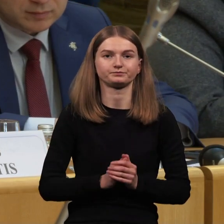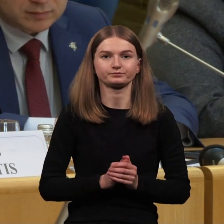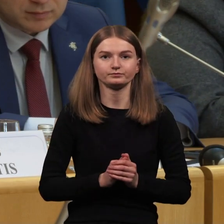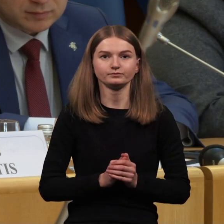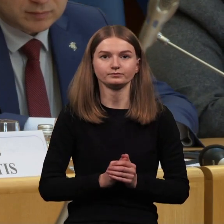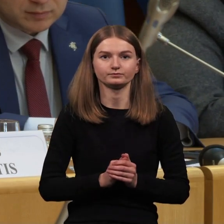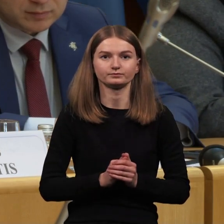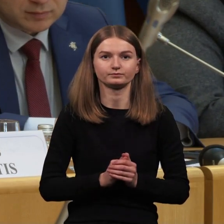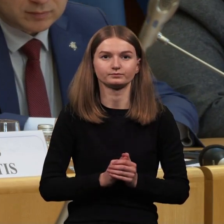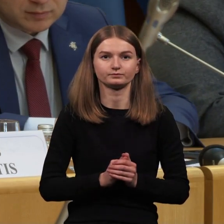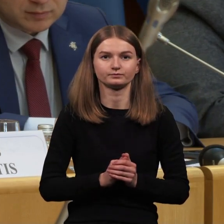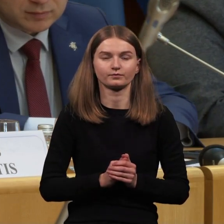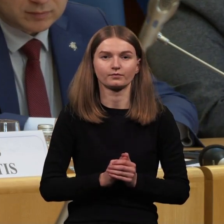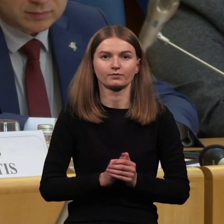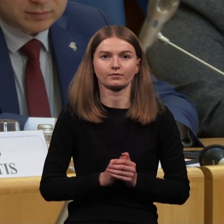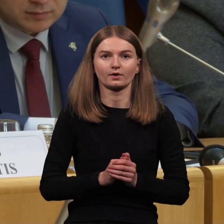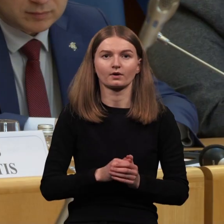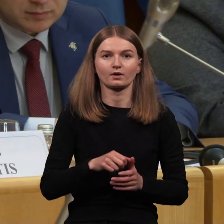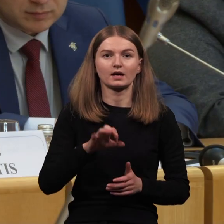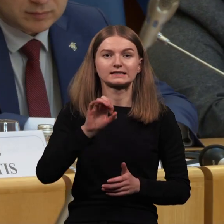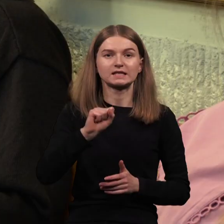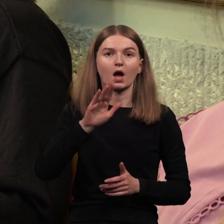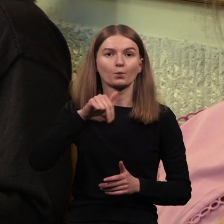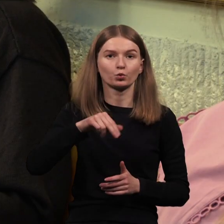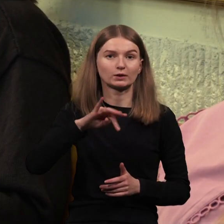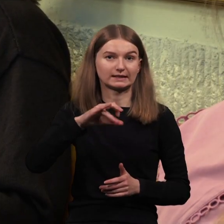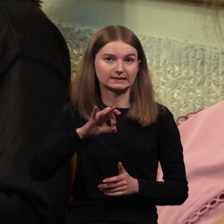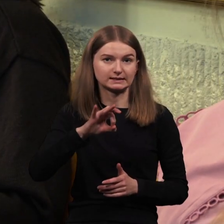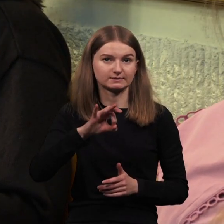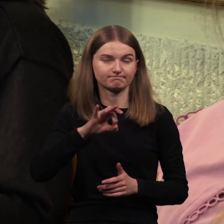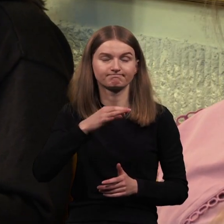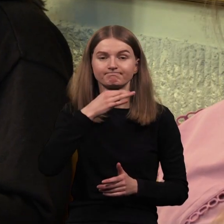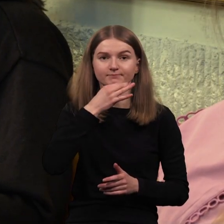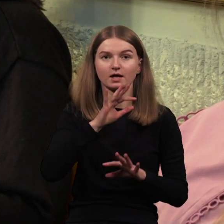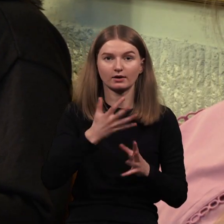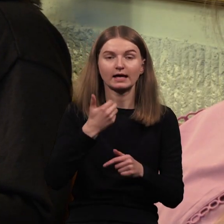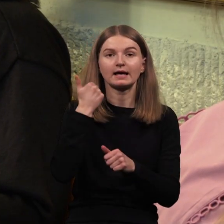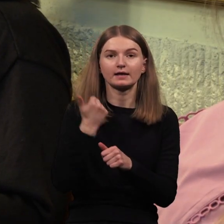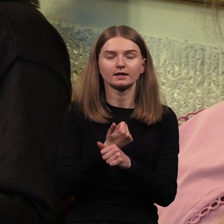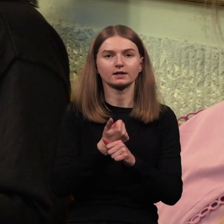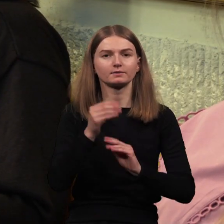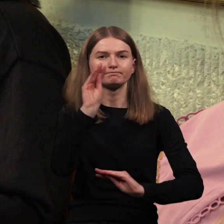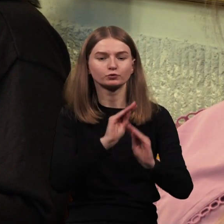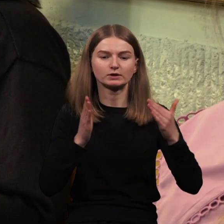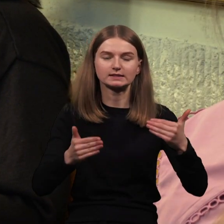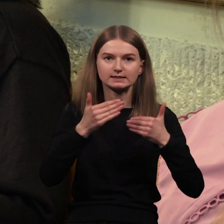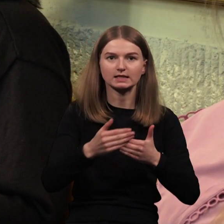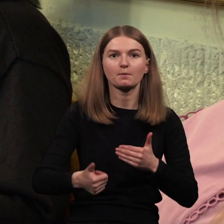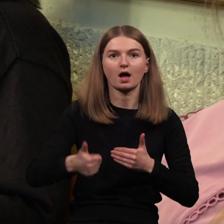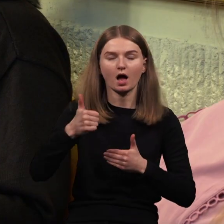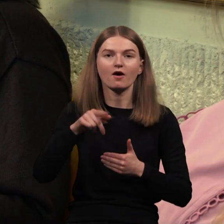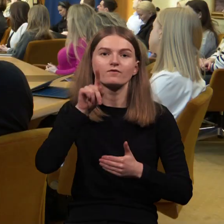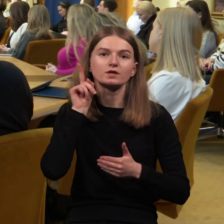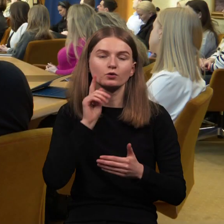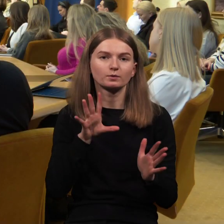bendruomeniškumo skatinimo grupės narys Eugenijus Sabutis siūlo kurti visą sistemą, kuri skatintų jaunimo įsitraukimą